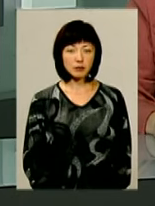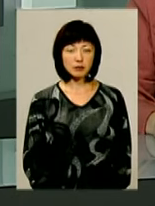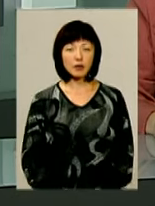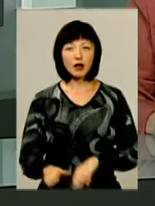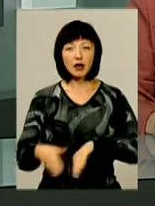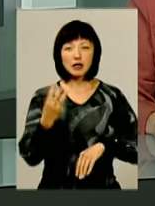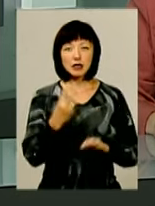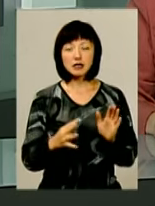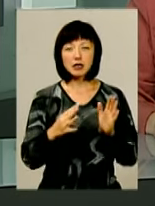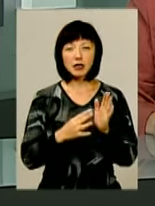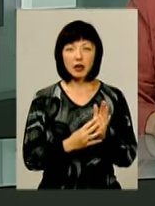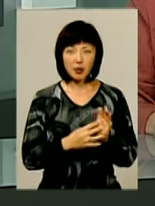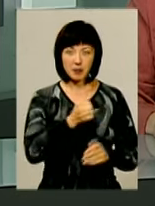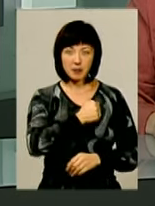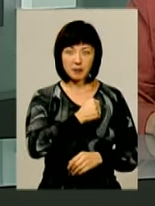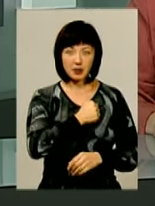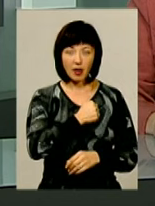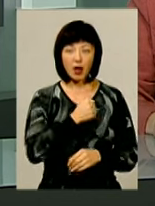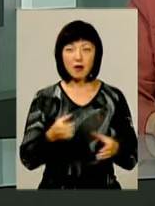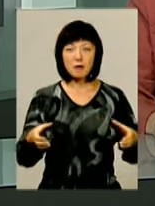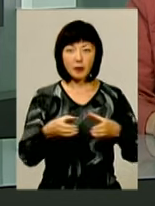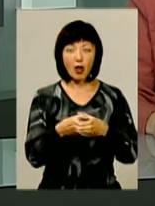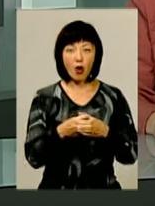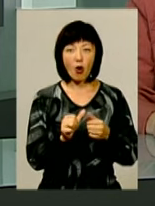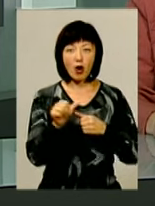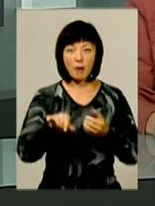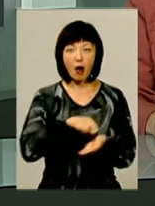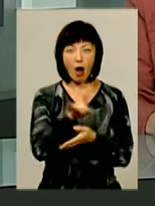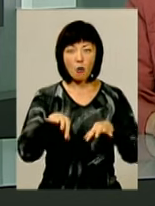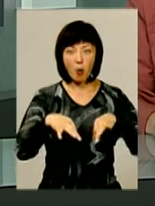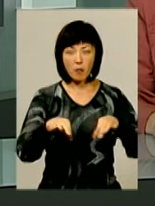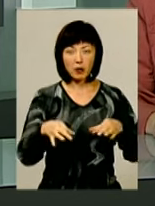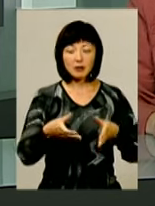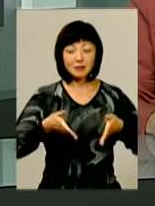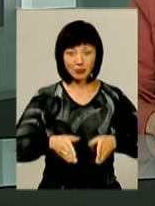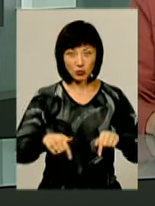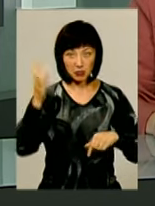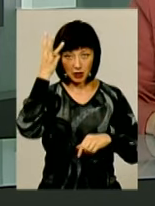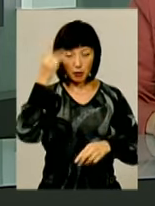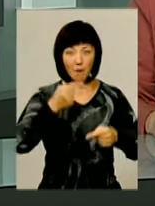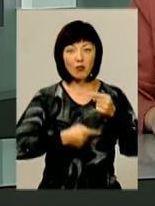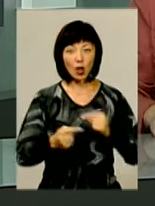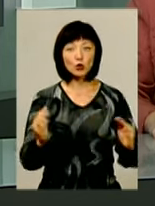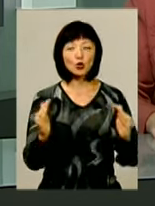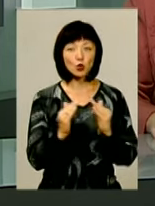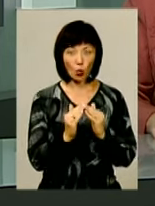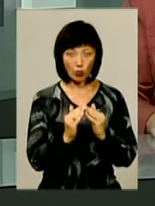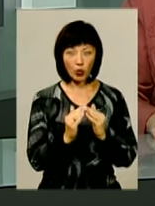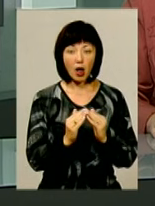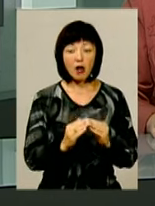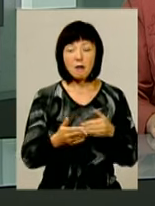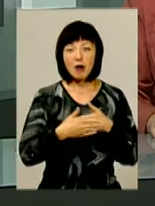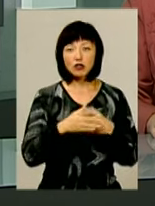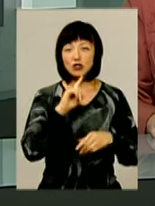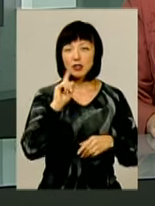39 кіборгів, бійців 90-го окремого аеромобільного батальйону, котрі родом з Хмельниччини, повертаються додому. Майже